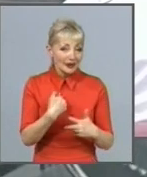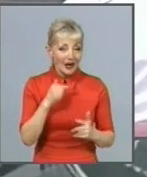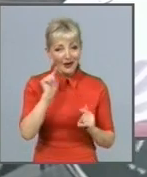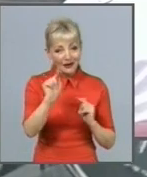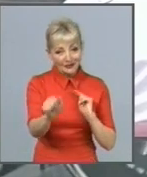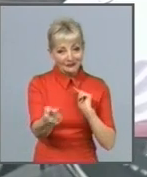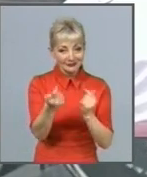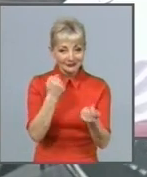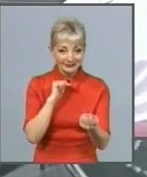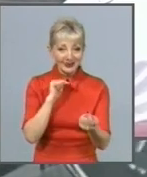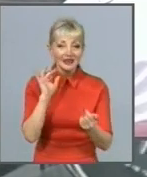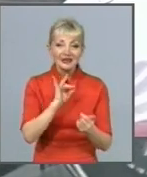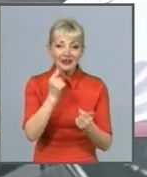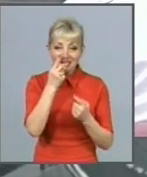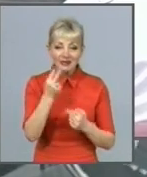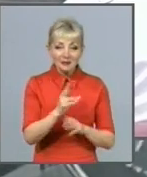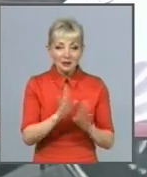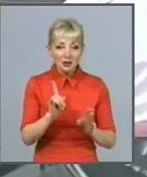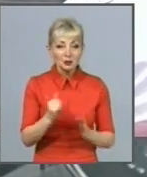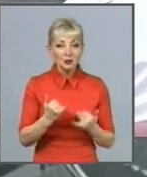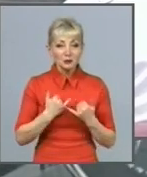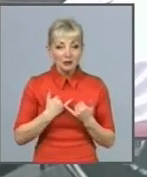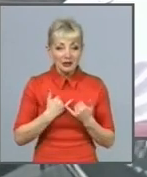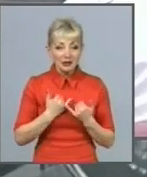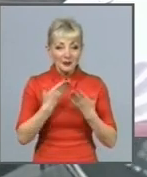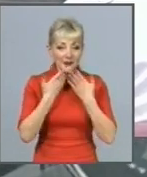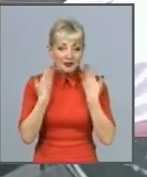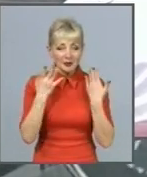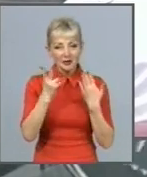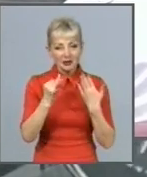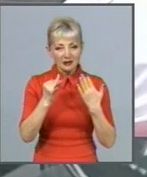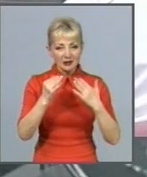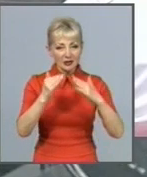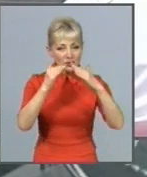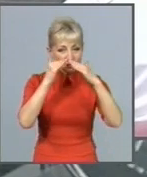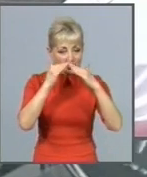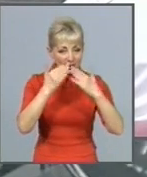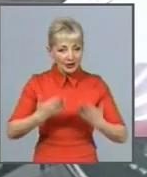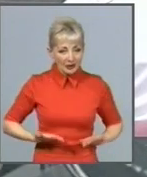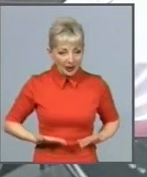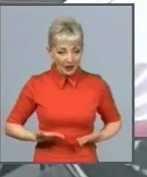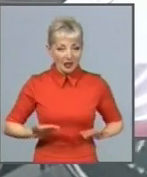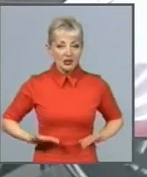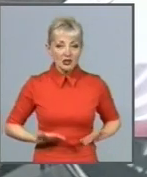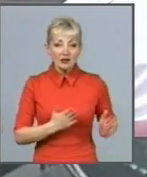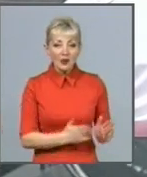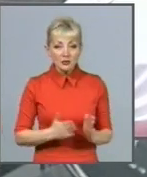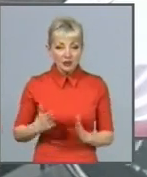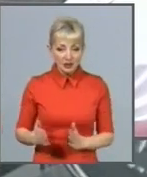здається, що у нас не було ні життя, ні чого, жили в общежитті. Але